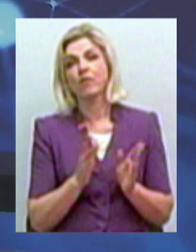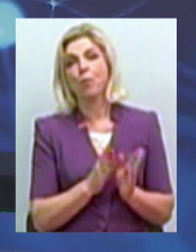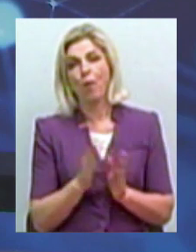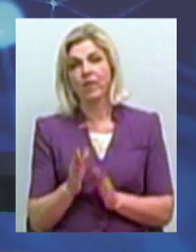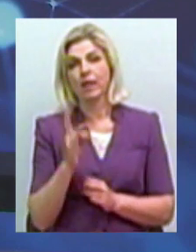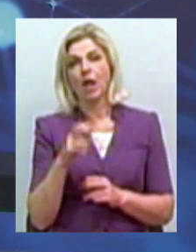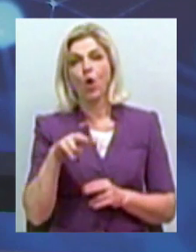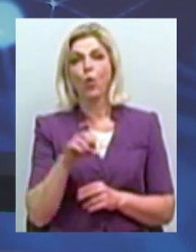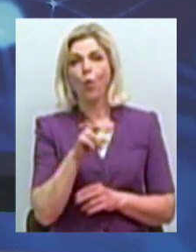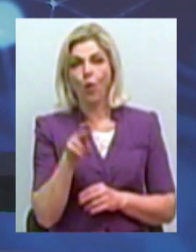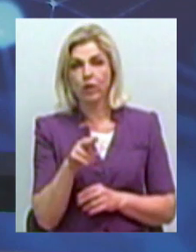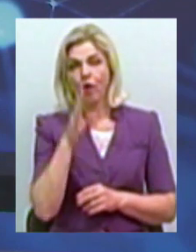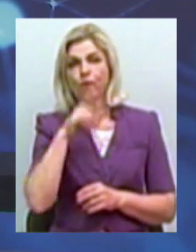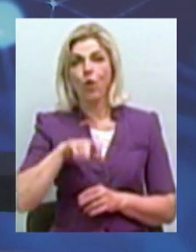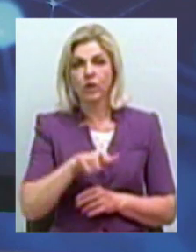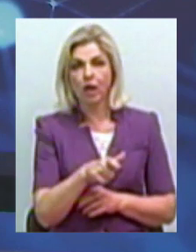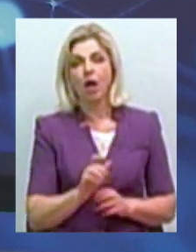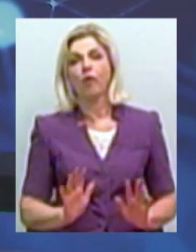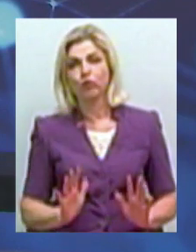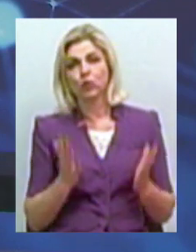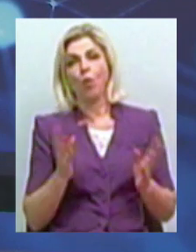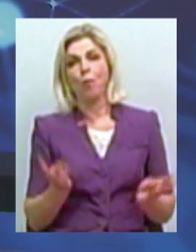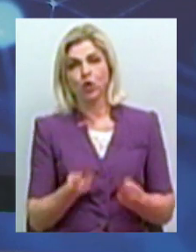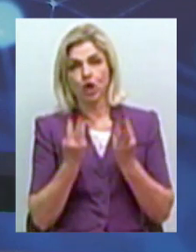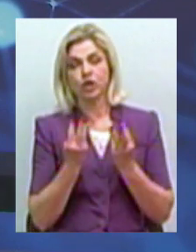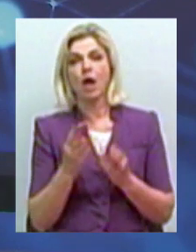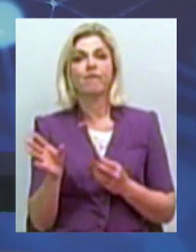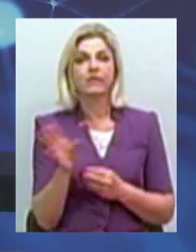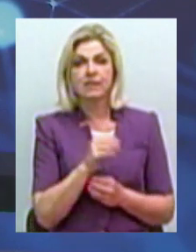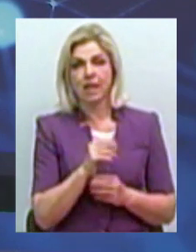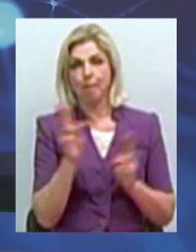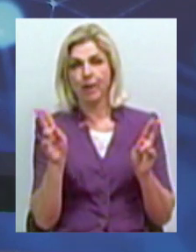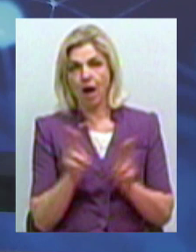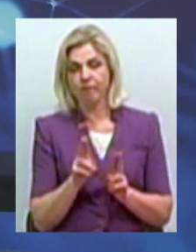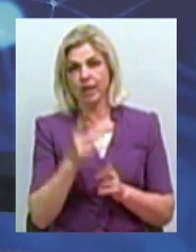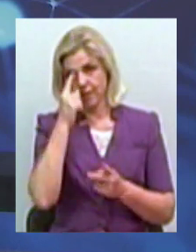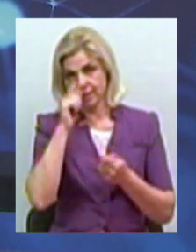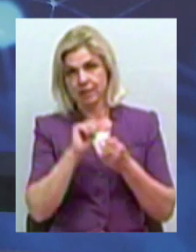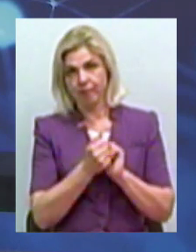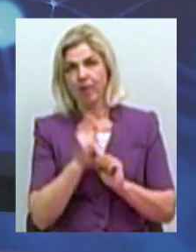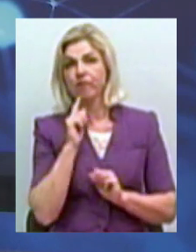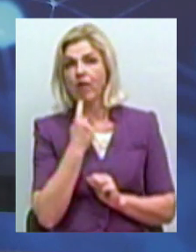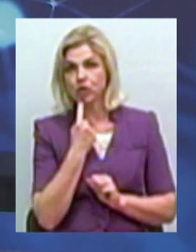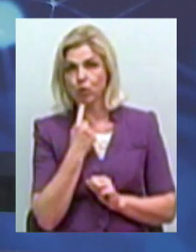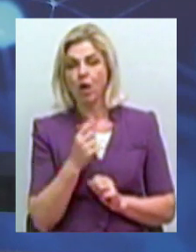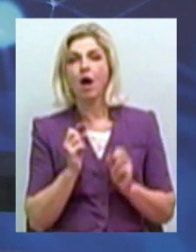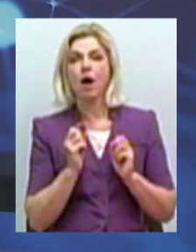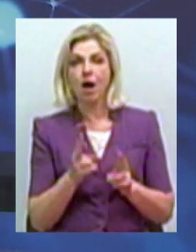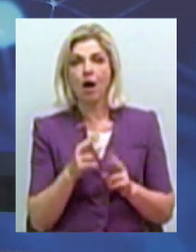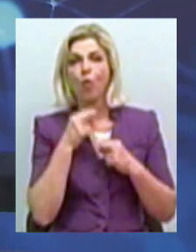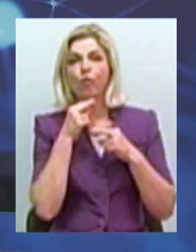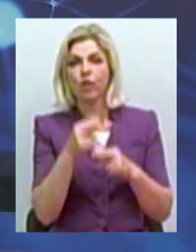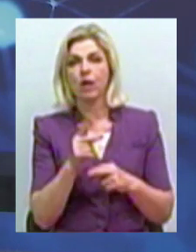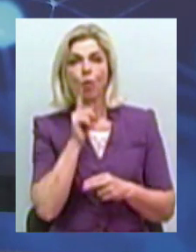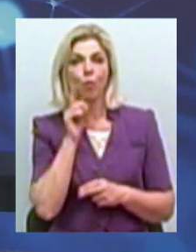льоду, на воді, у разі виникнення пожежі, але всі правила, як, звісно, запам'ятати важко. Як привертати